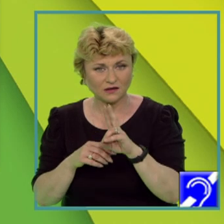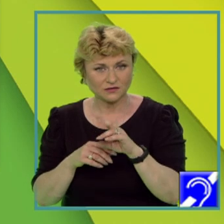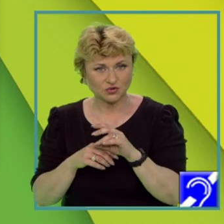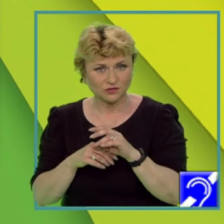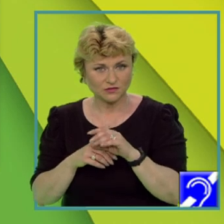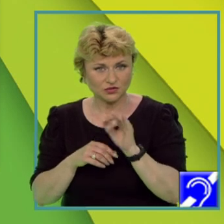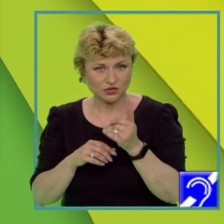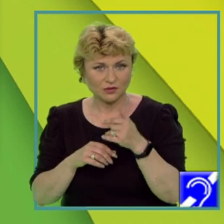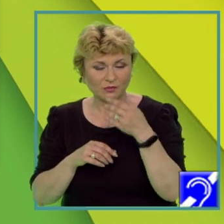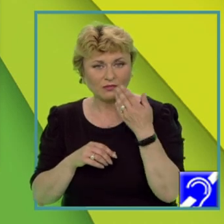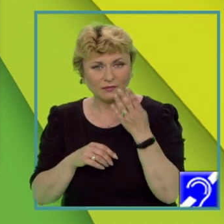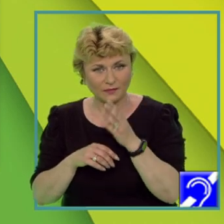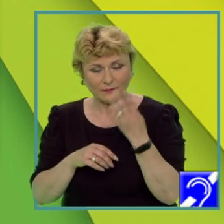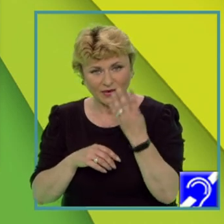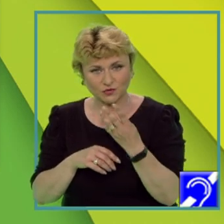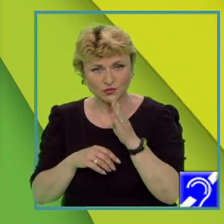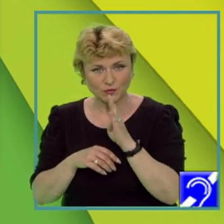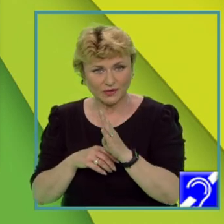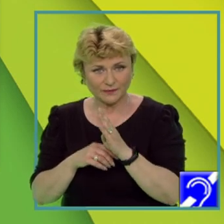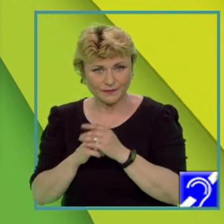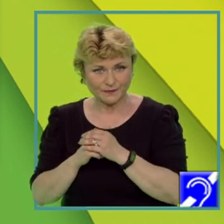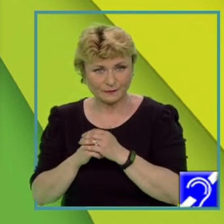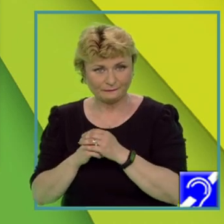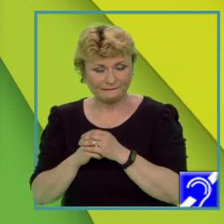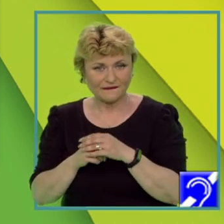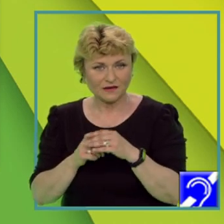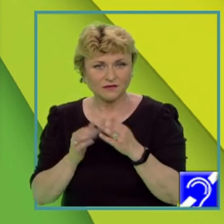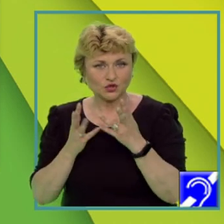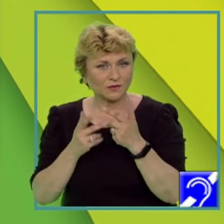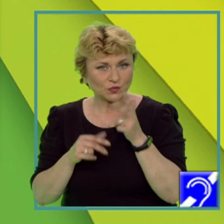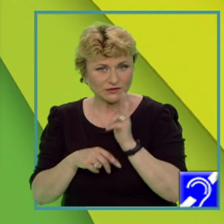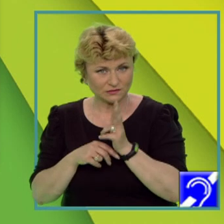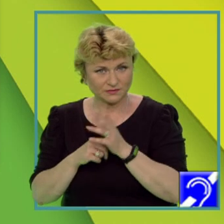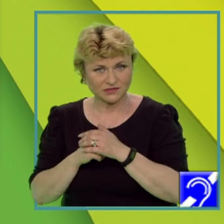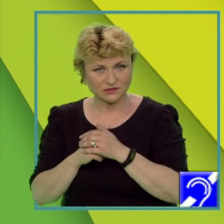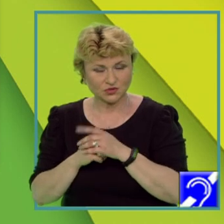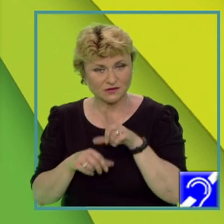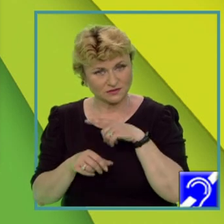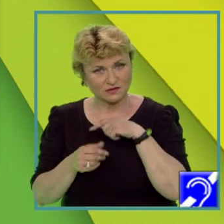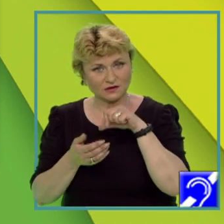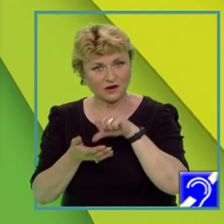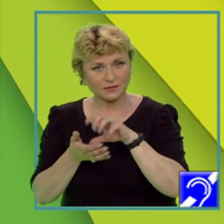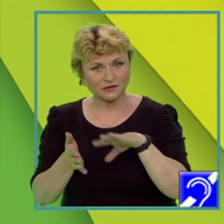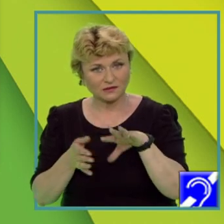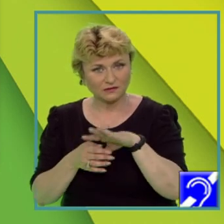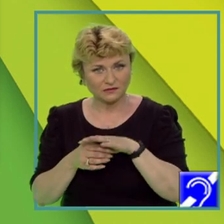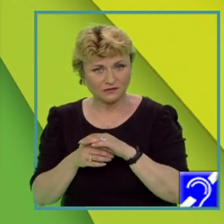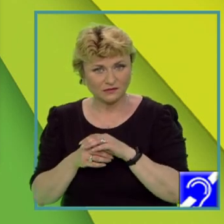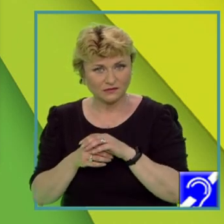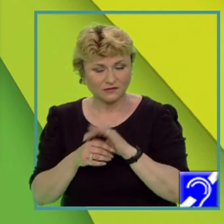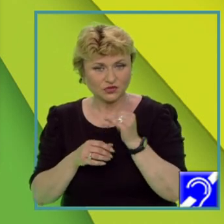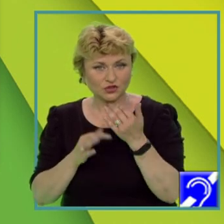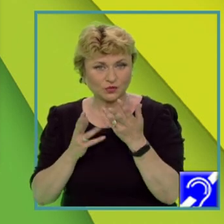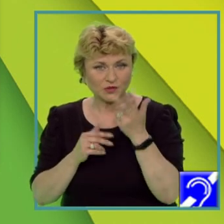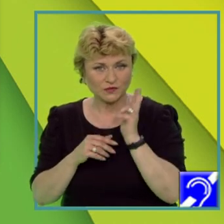4D. Orașul marcat pe hartă cu numărul 13 este capitala statului. Iată numărul